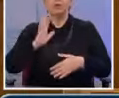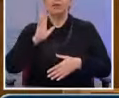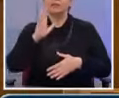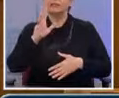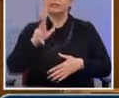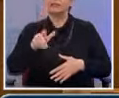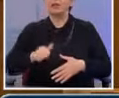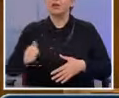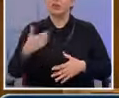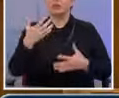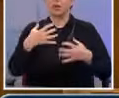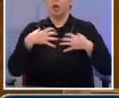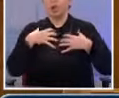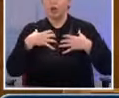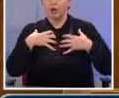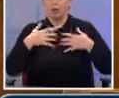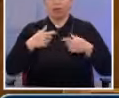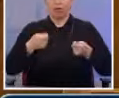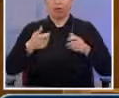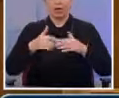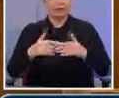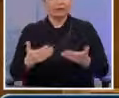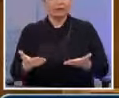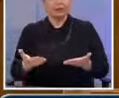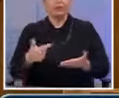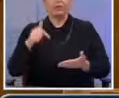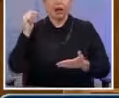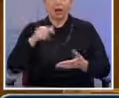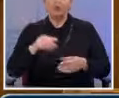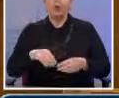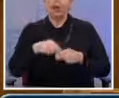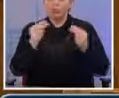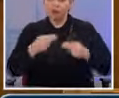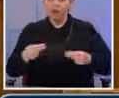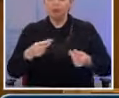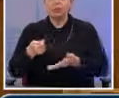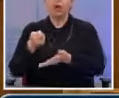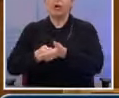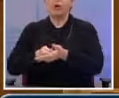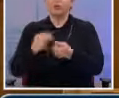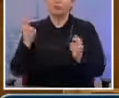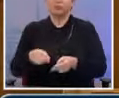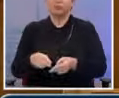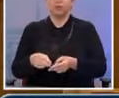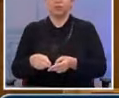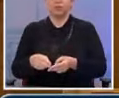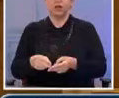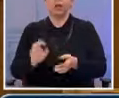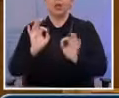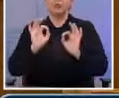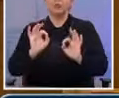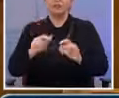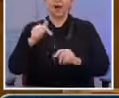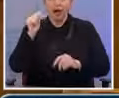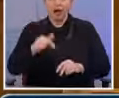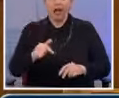βιοποριστικό άγχος των ζενίθ, φυσικά και η κατανάλωση έχει μειωθεί, φυσικά η συνολική ζήτηση στην οικονομία είναι